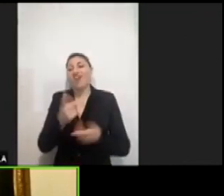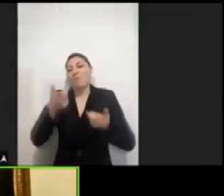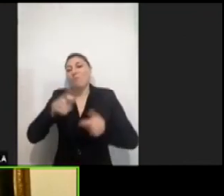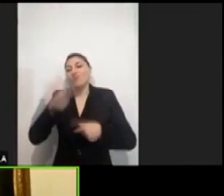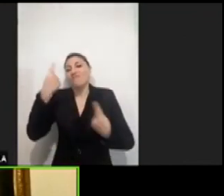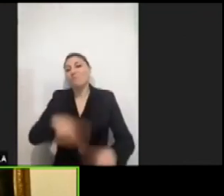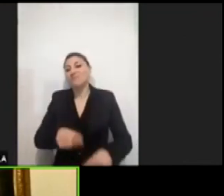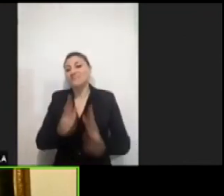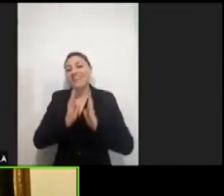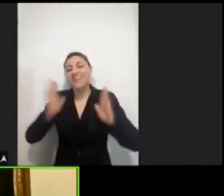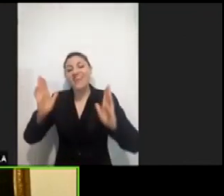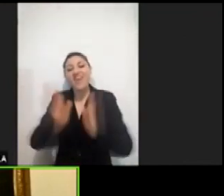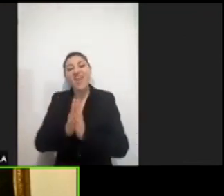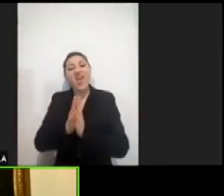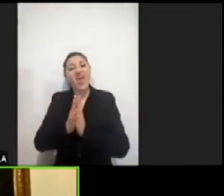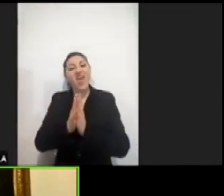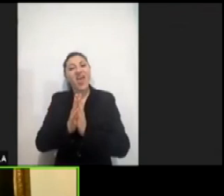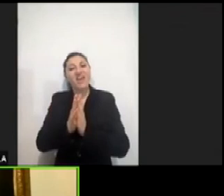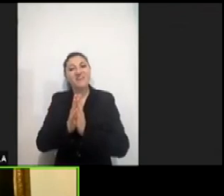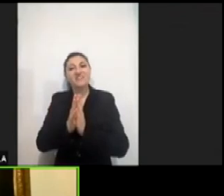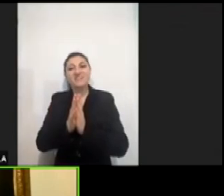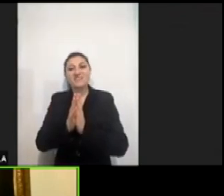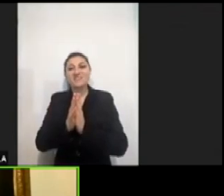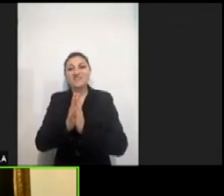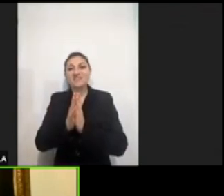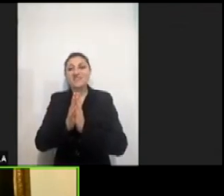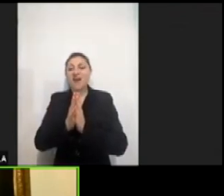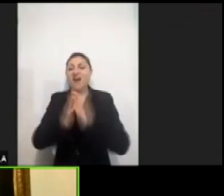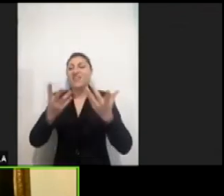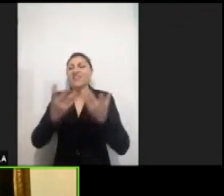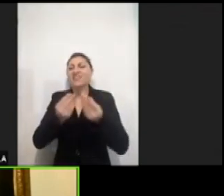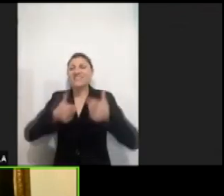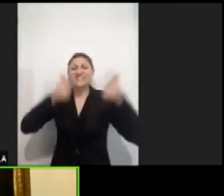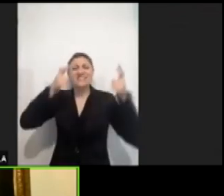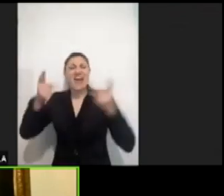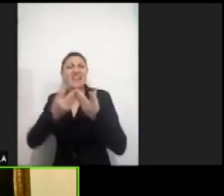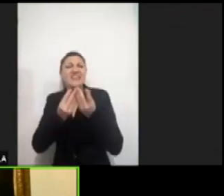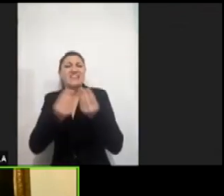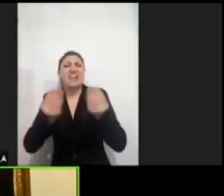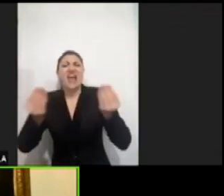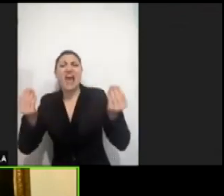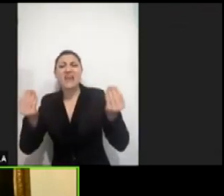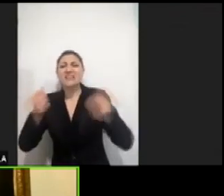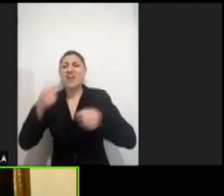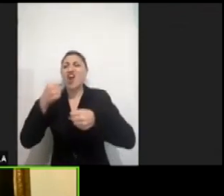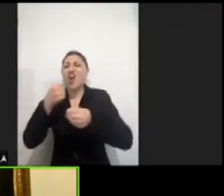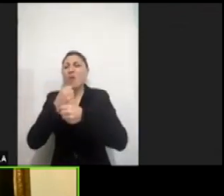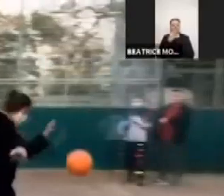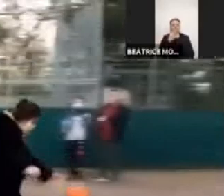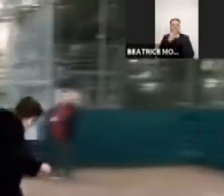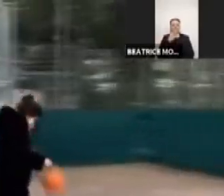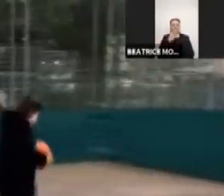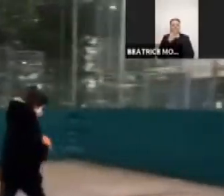e innumerevoli opere meravigliose per onorare la promessa di Dio,